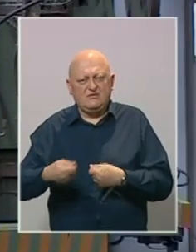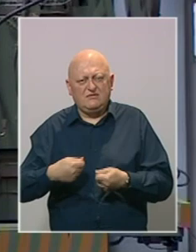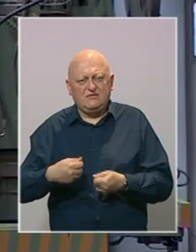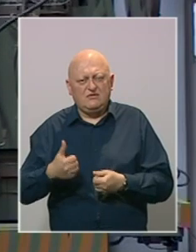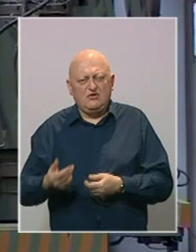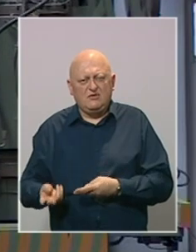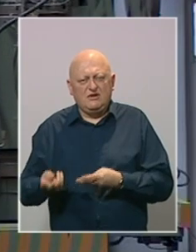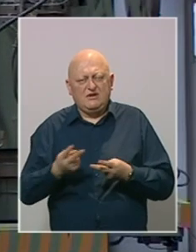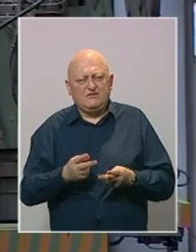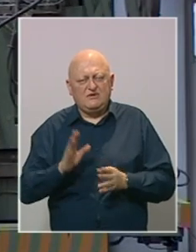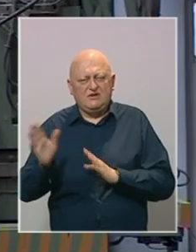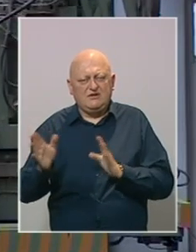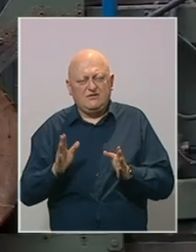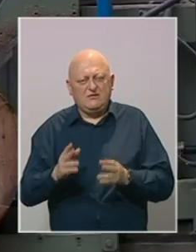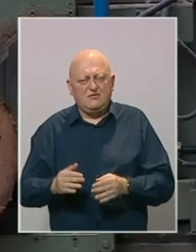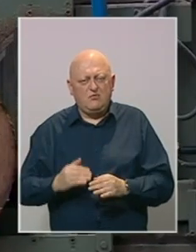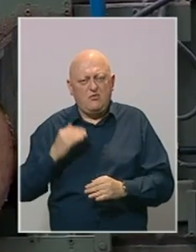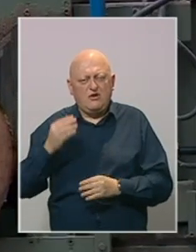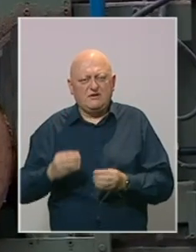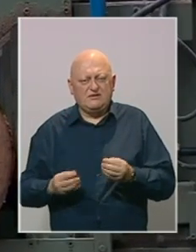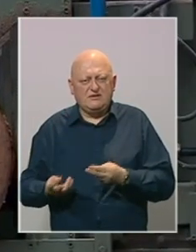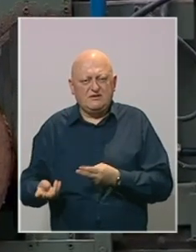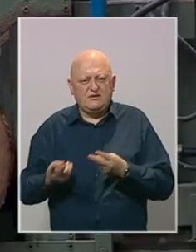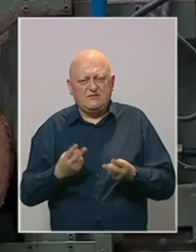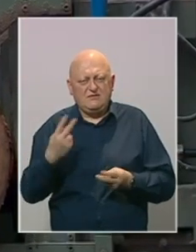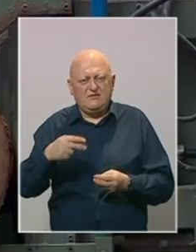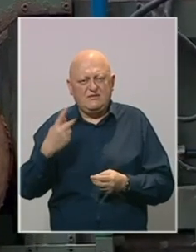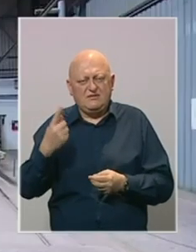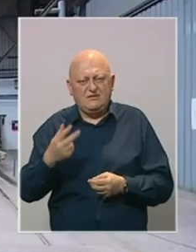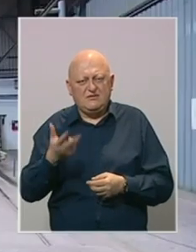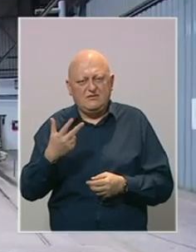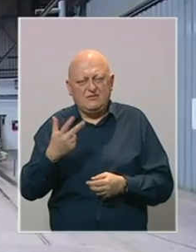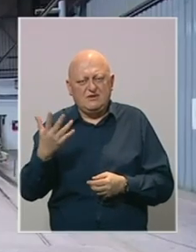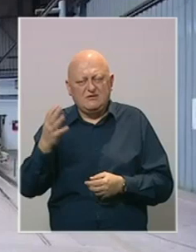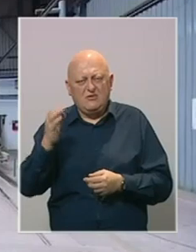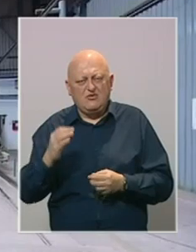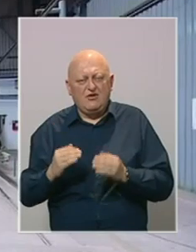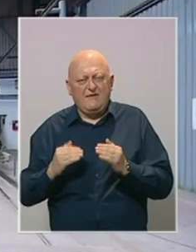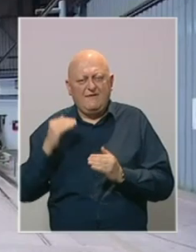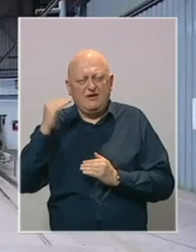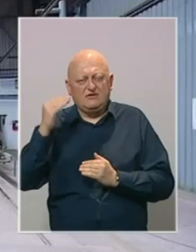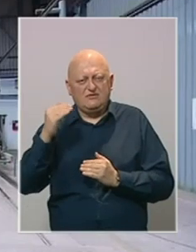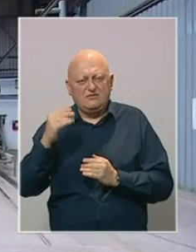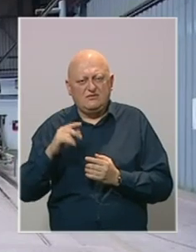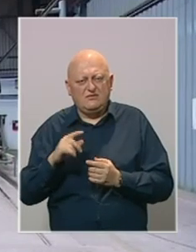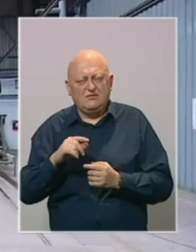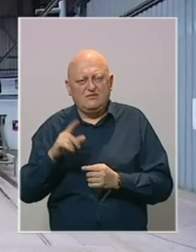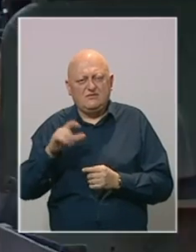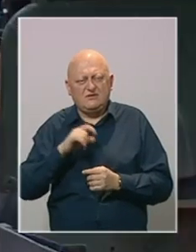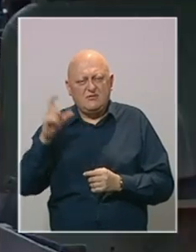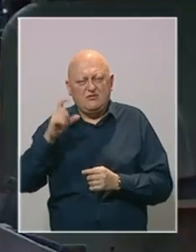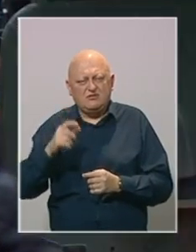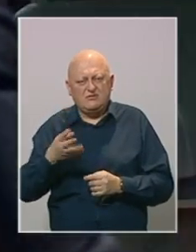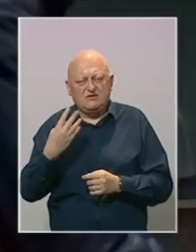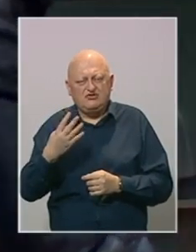dobri izvozni trendovi. Porast izvoza u 2021. godini bio je za 35% viši, a samo smo u Srbiju izvozili